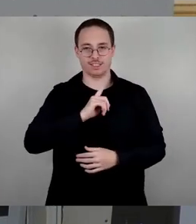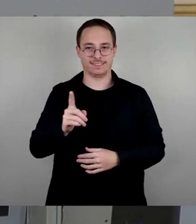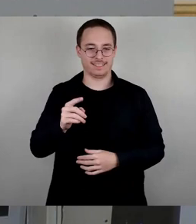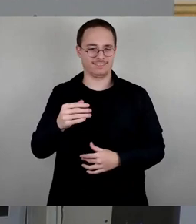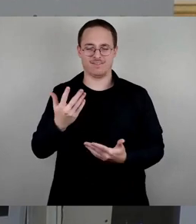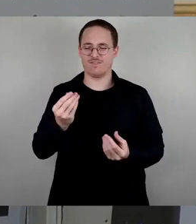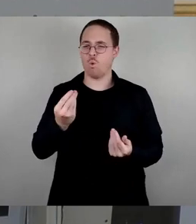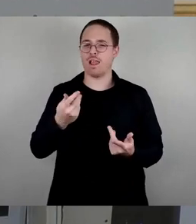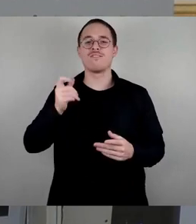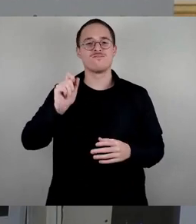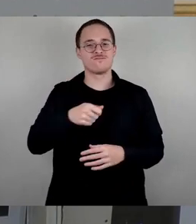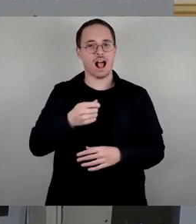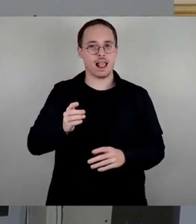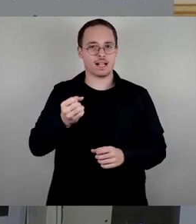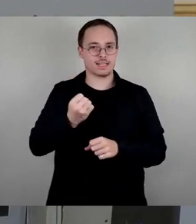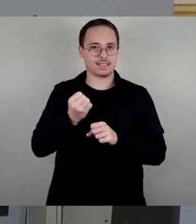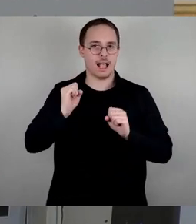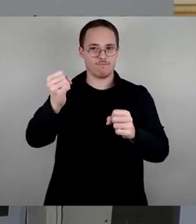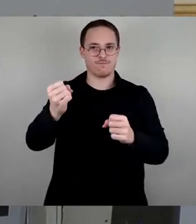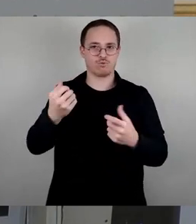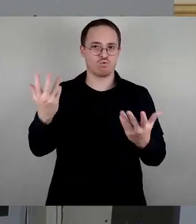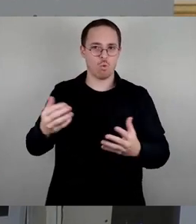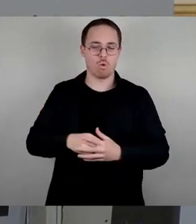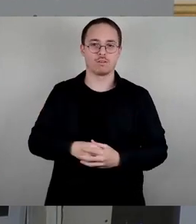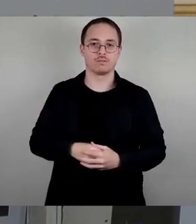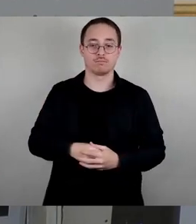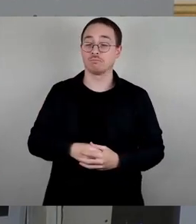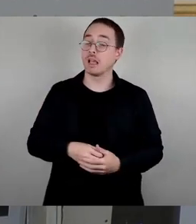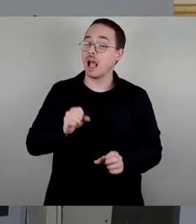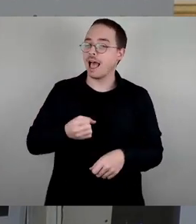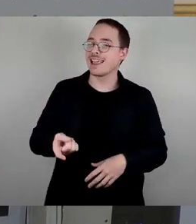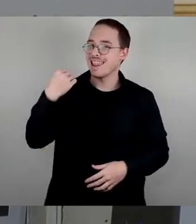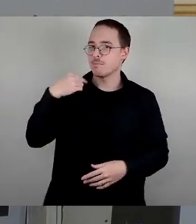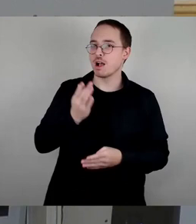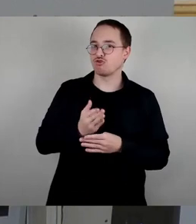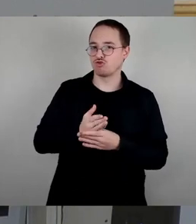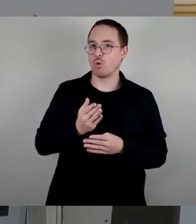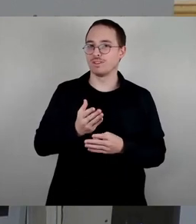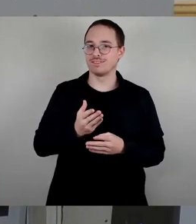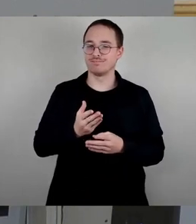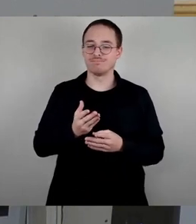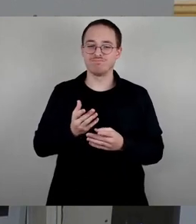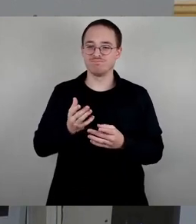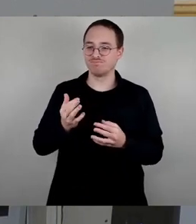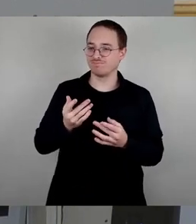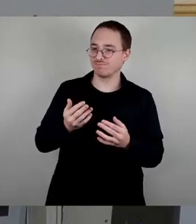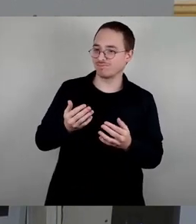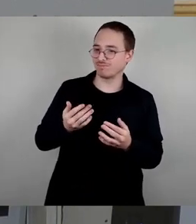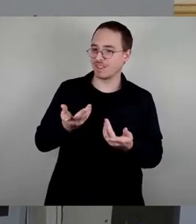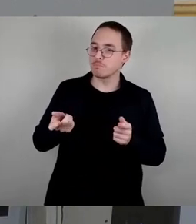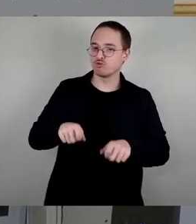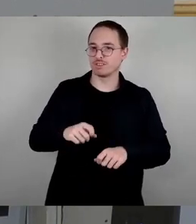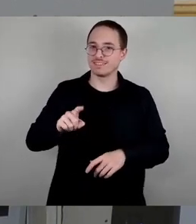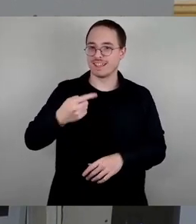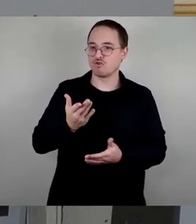abräumen können, wenn wir einfach nur ohne Debatte beschlossen hätten. Dann hätte die Stadtverwaltung nämlich schon drei Wochen daran arbeiten können und vielleicht sozusagen der